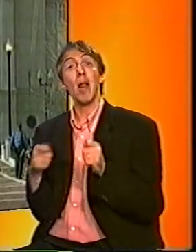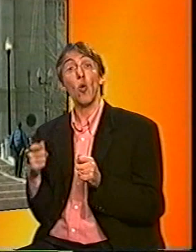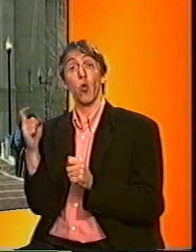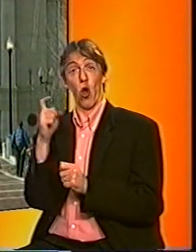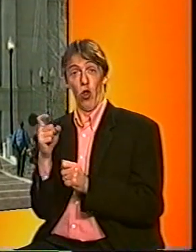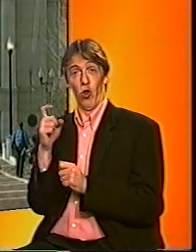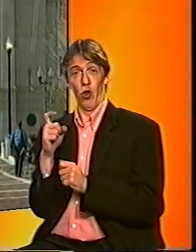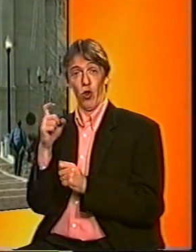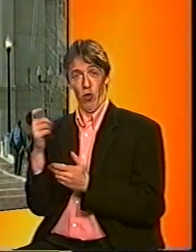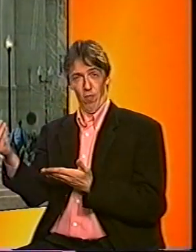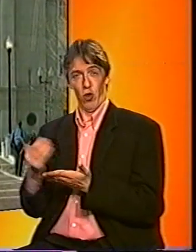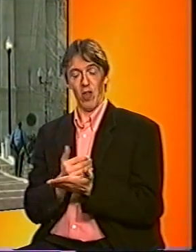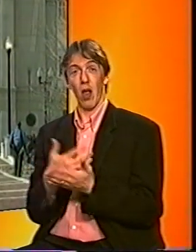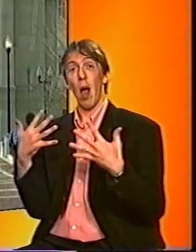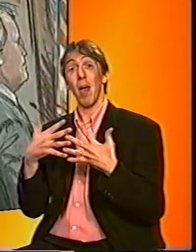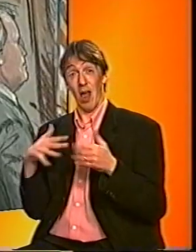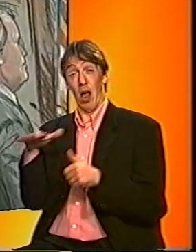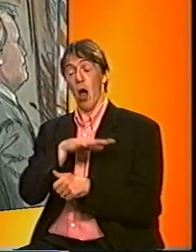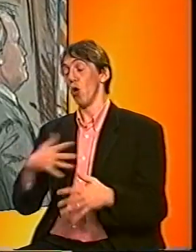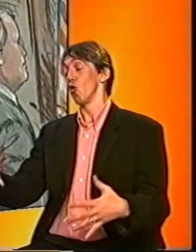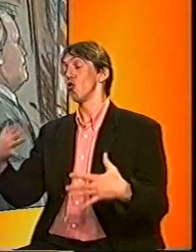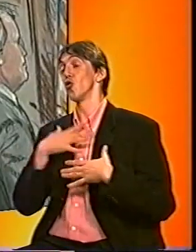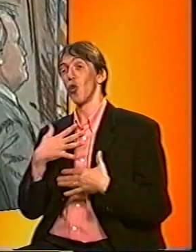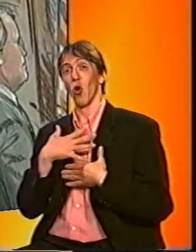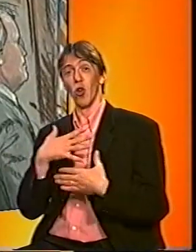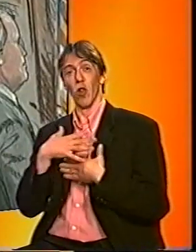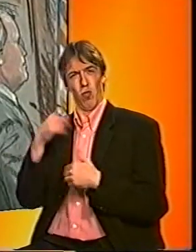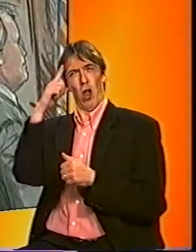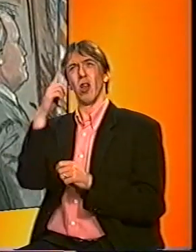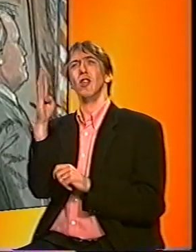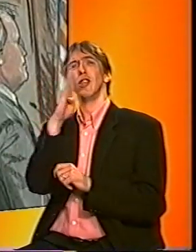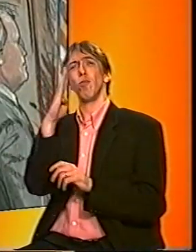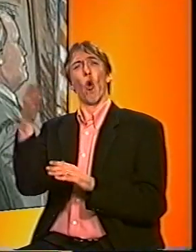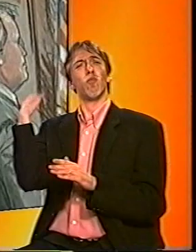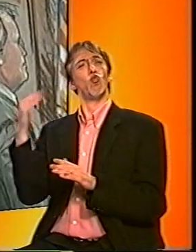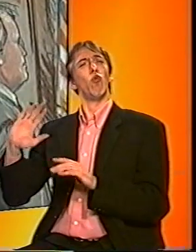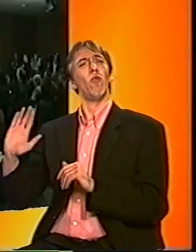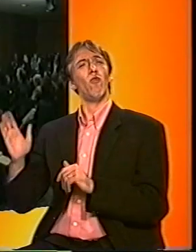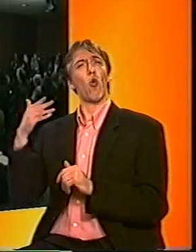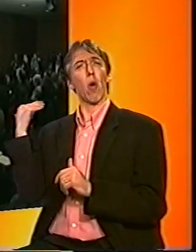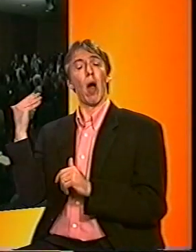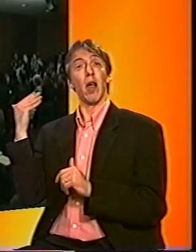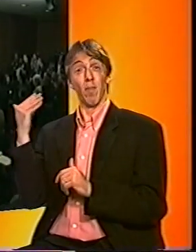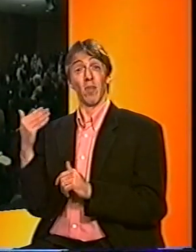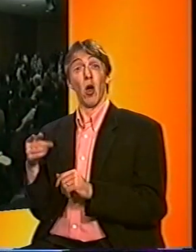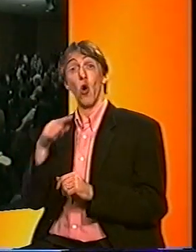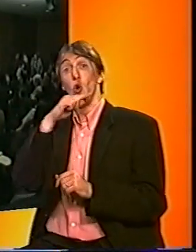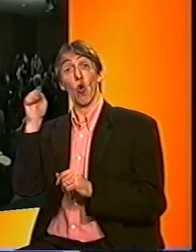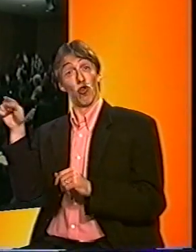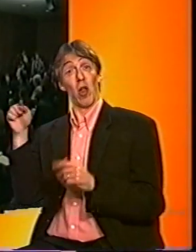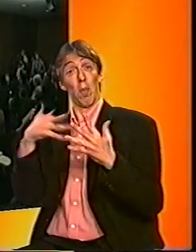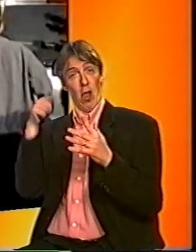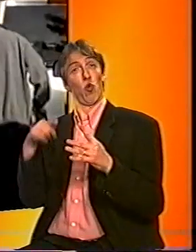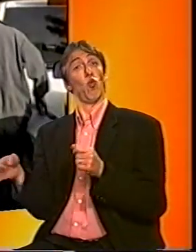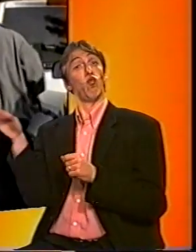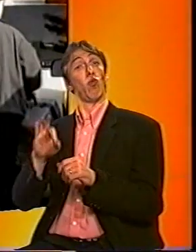De Amerikanen zijn enorm geschrokken. Ze dachten dat de tijd van spionnen nu wel voorbij was. Rusland en Amerika zijn immers elkaars